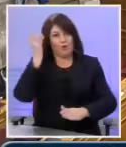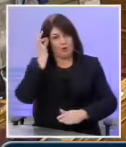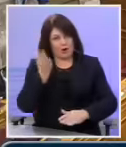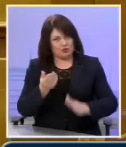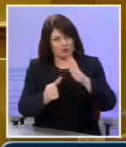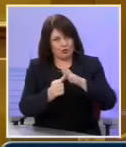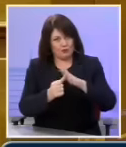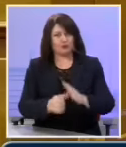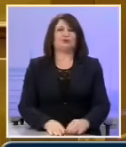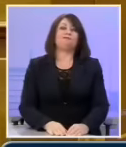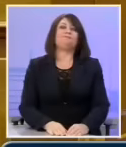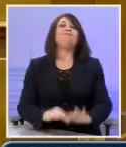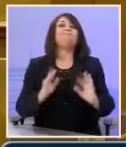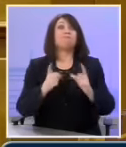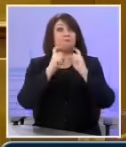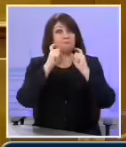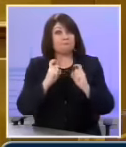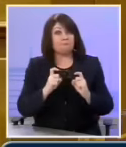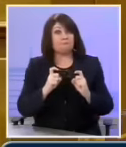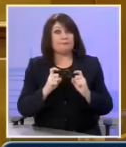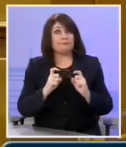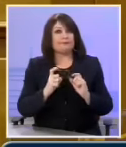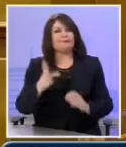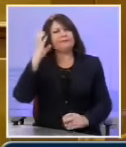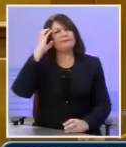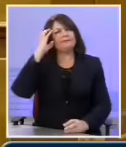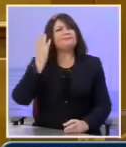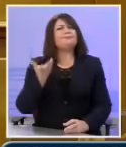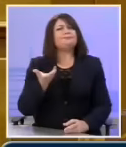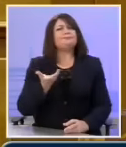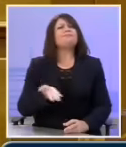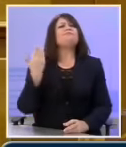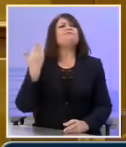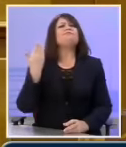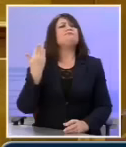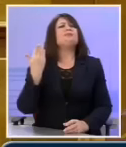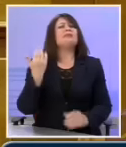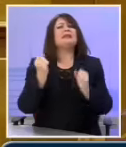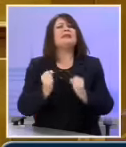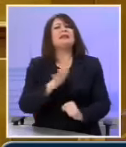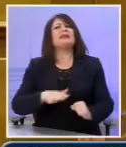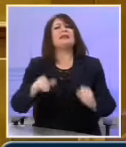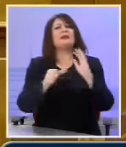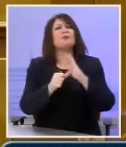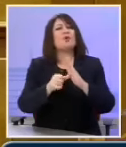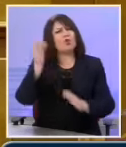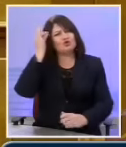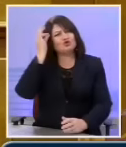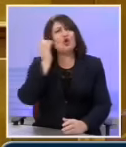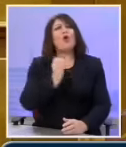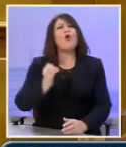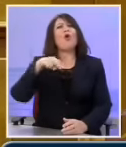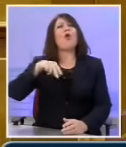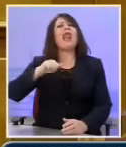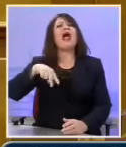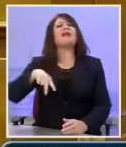αναγκαστικά θυμήθηκα άλλες καταστάσεις με τον Πρόεδρο Ολάντ πριν